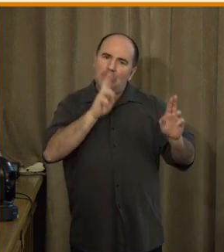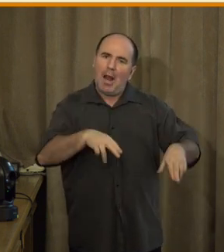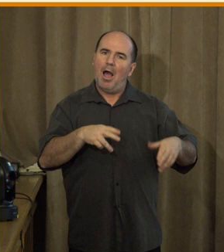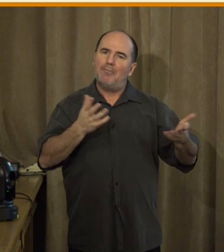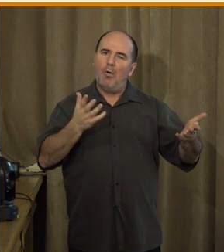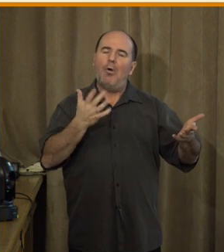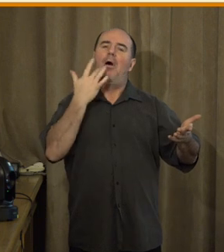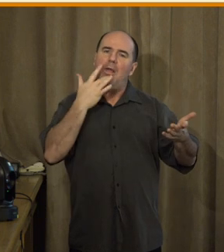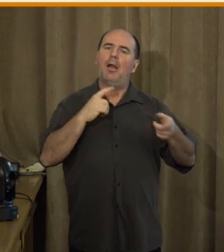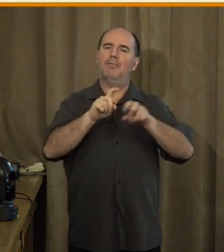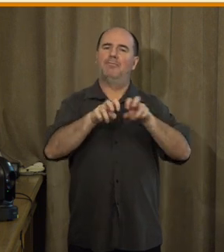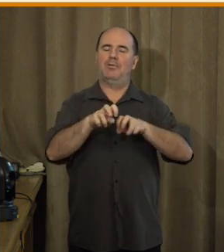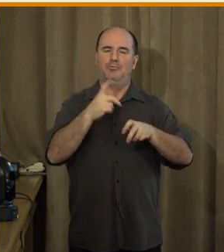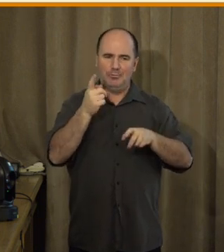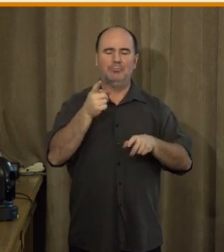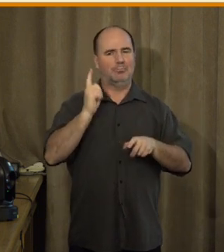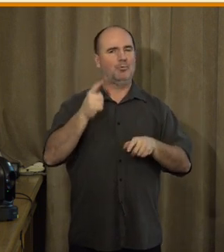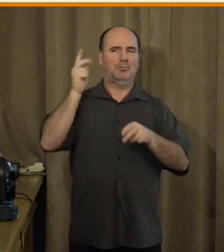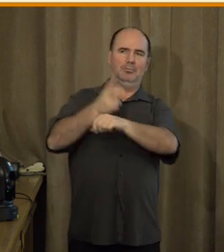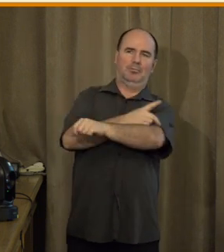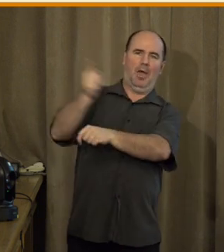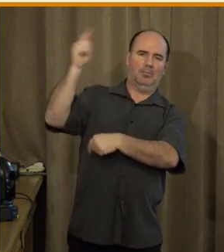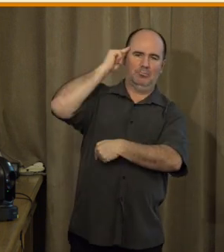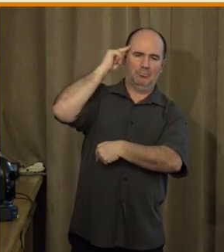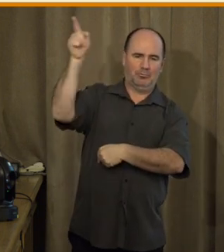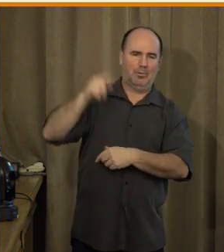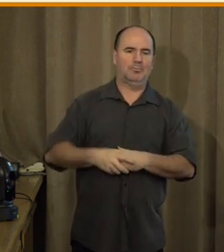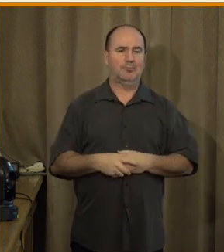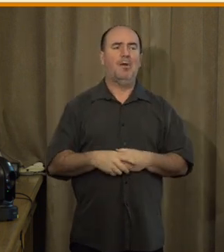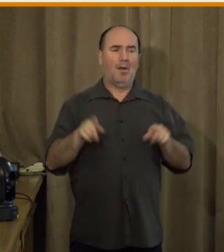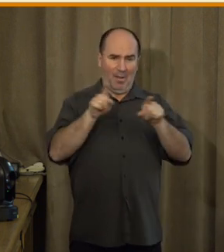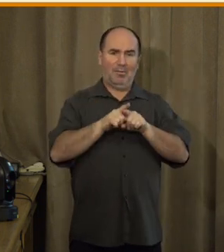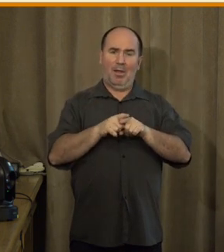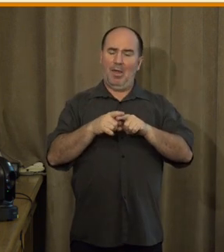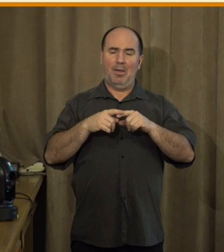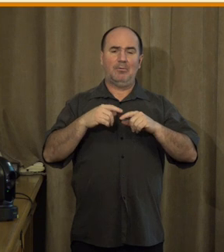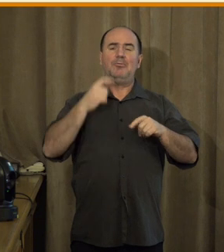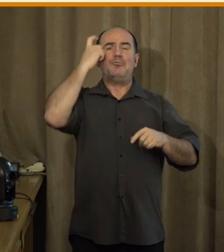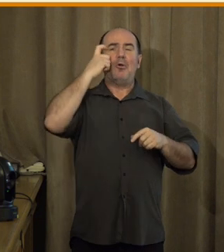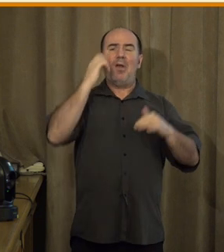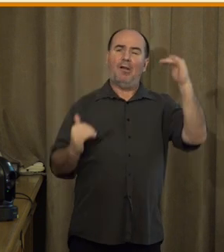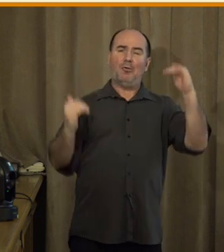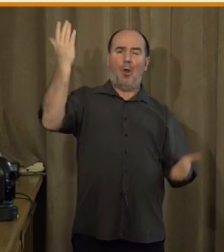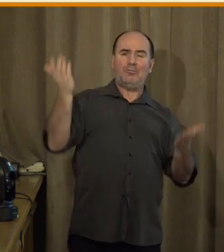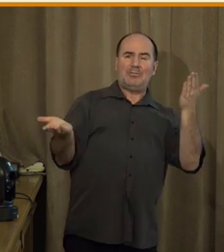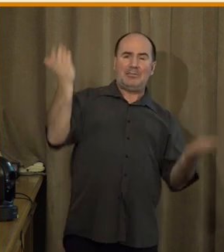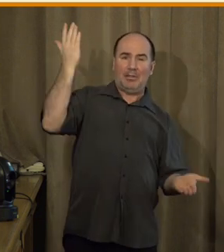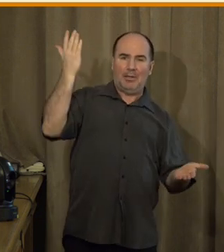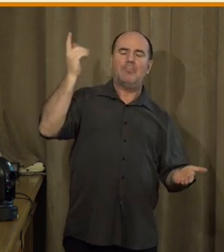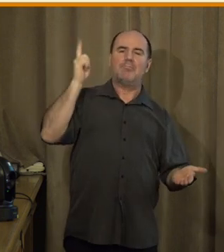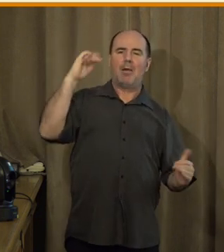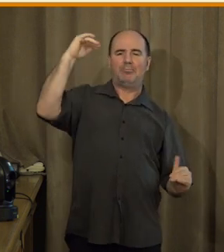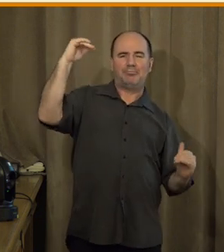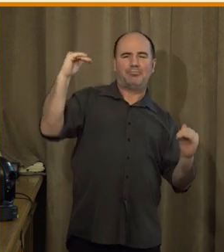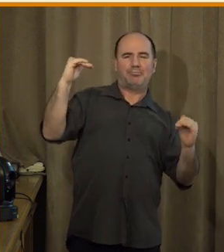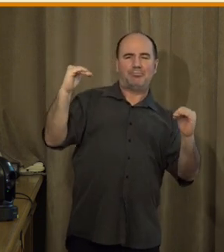a samozřejmě se tím zvyšují ty sociální rozdíly. Na dalším slajdu jsme se